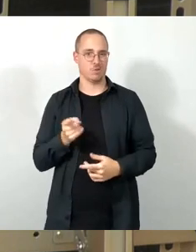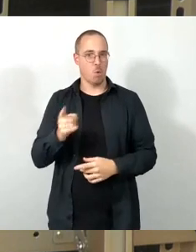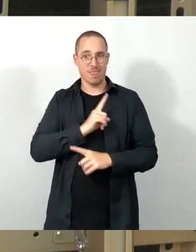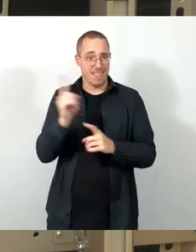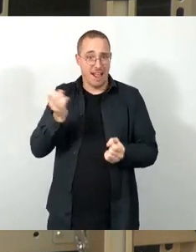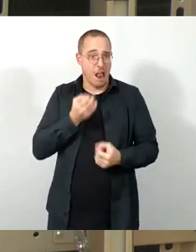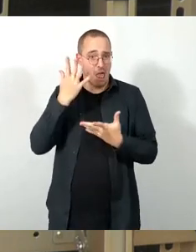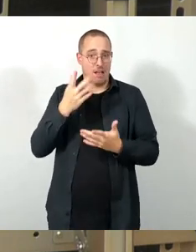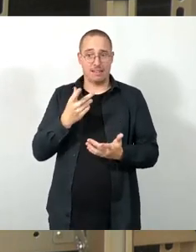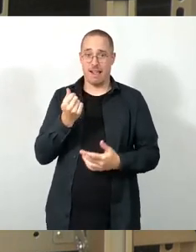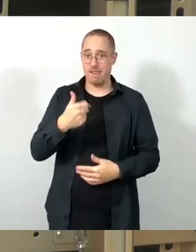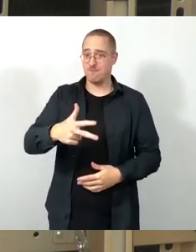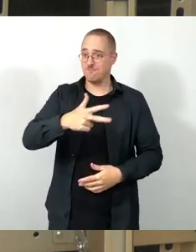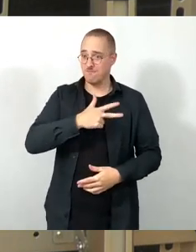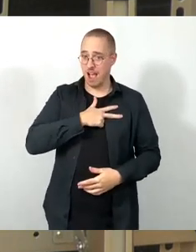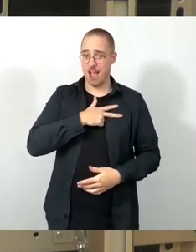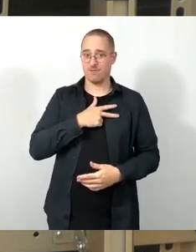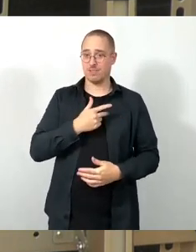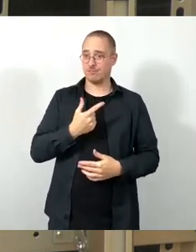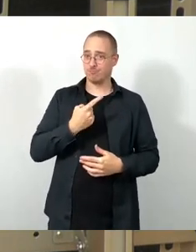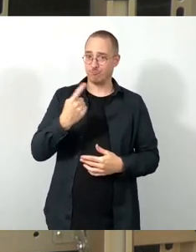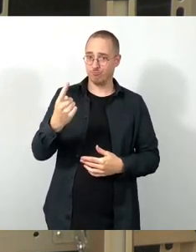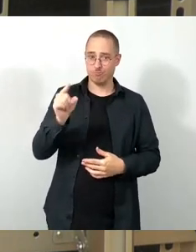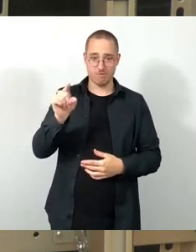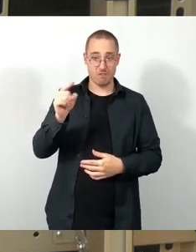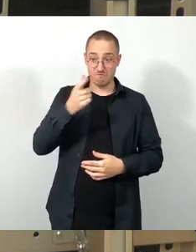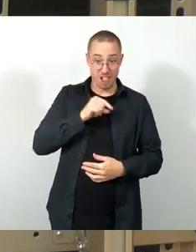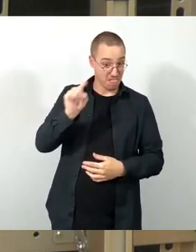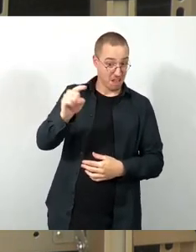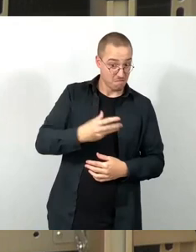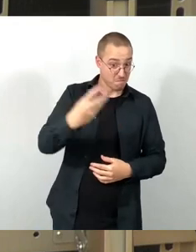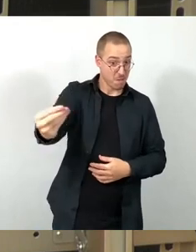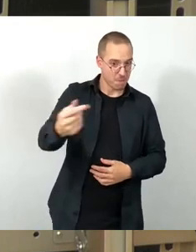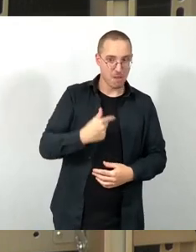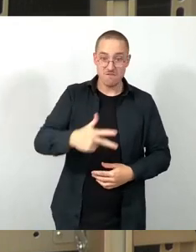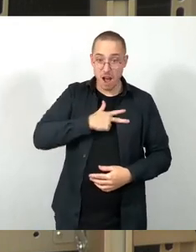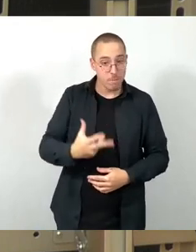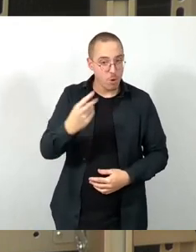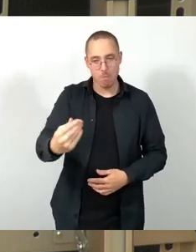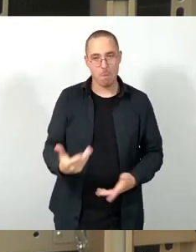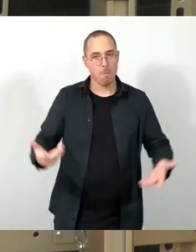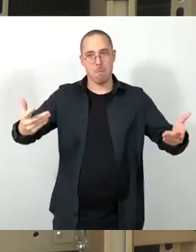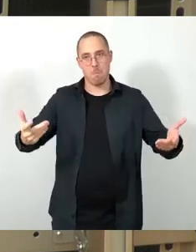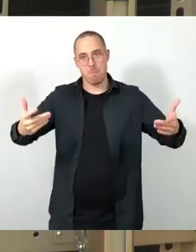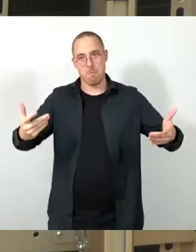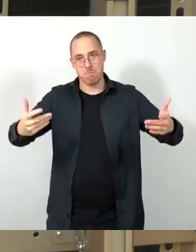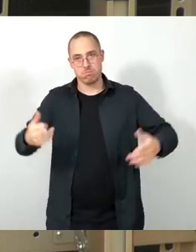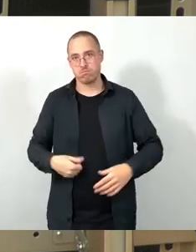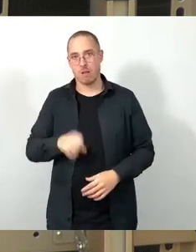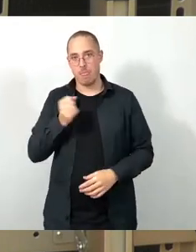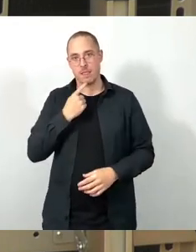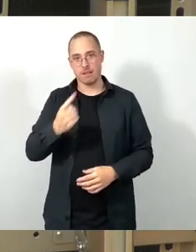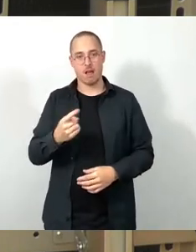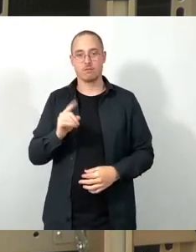wo es sich die Antragsteller hinwünschen, weil für die Umwidmung die formalen Voraussetzungen fehlen, dann die